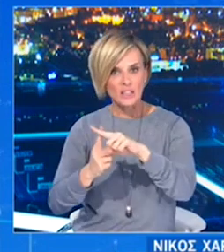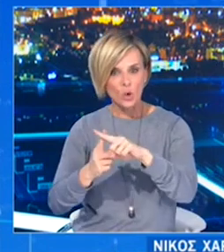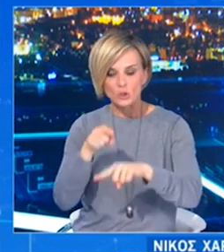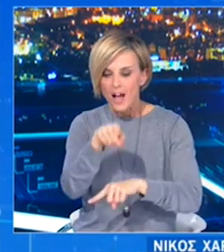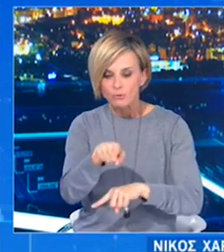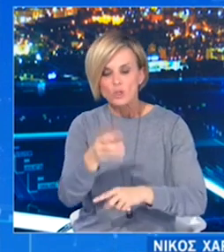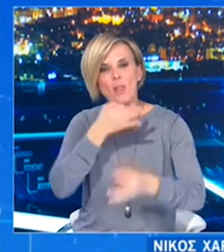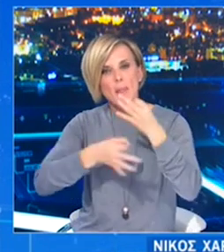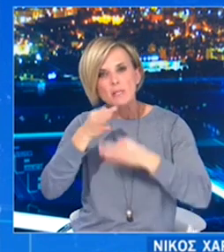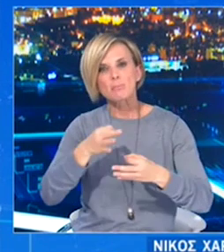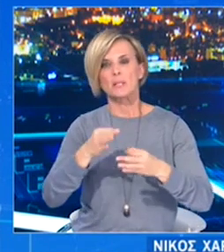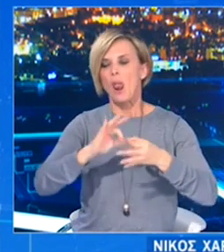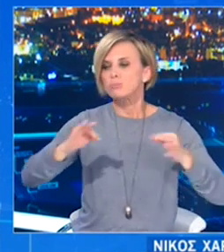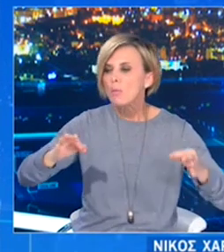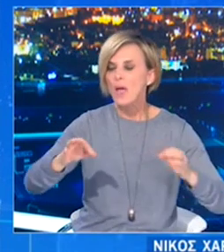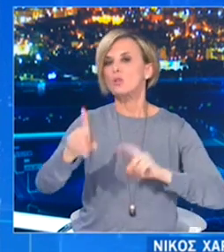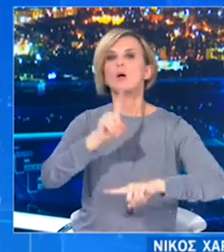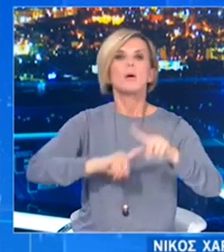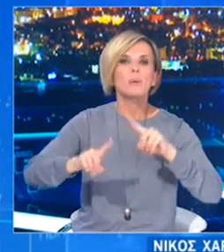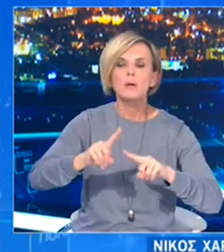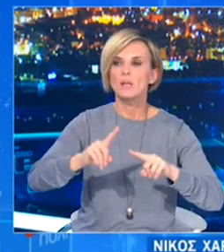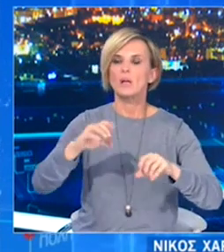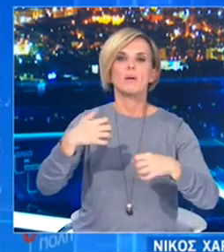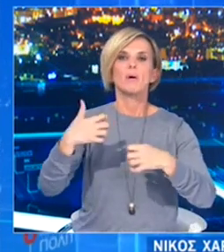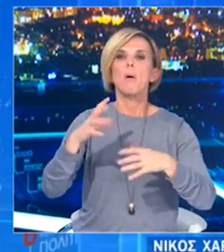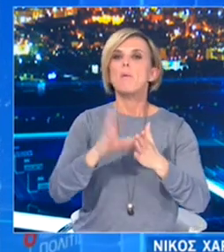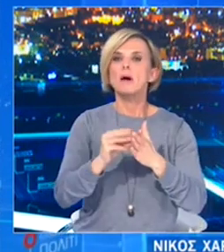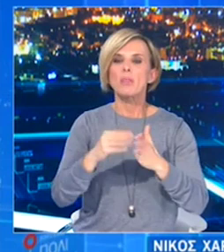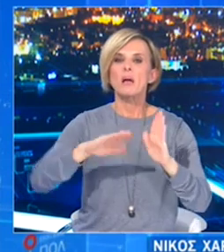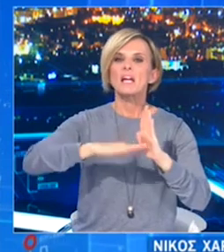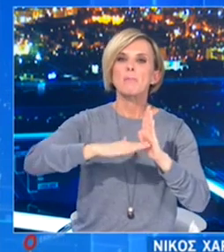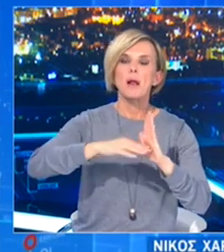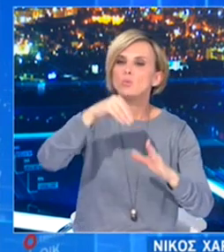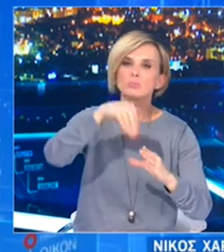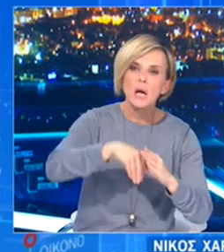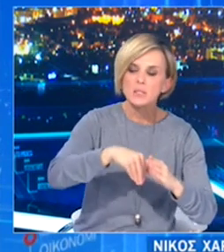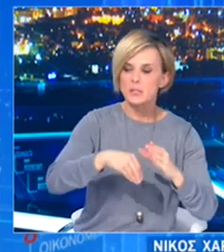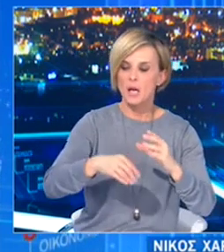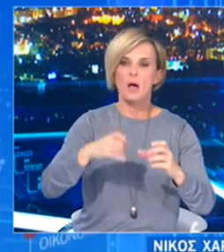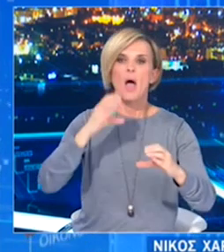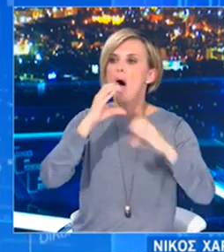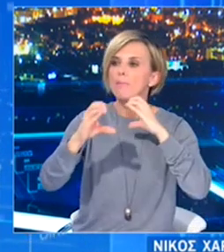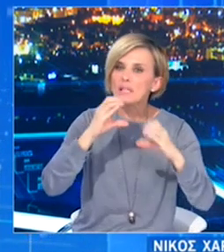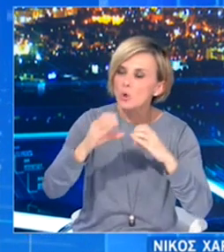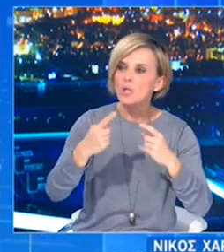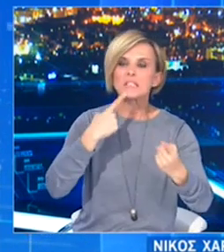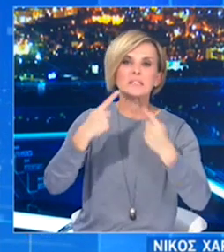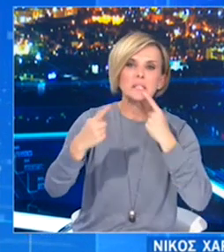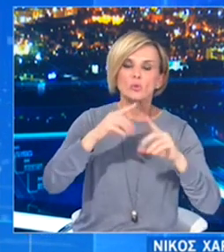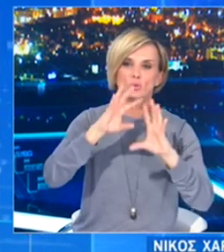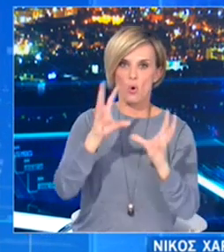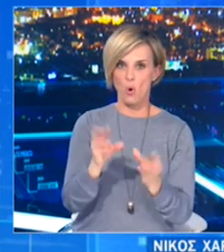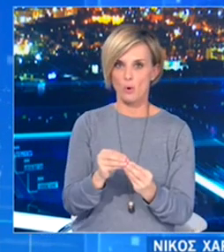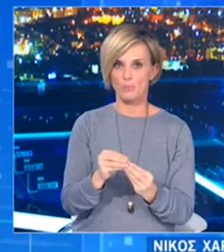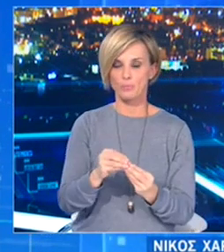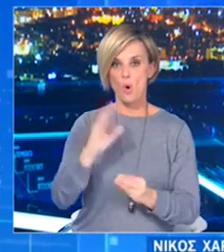που έγινε μια ειχνηλάτηση που αφορούσε κάποιους εργάτες γης η οποία υπήρχε και πρόβλημα σε σχέση με τις συνεννόησεις και την επικοινωνία. Όταν είχαμε 3